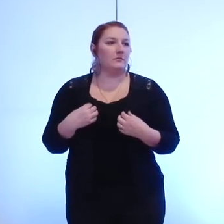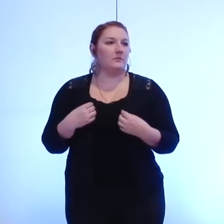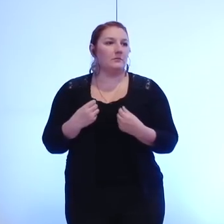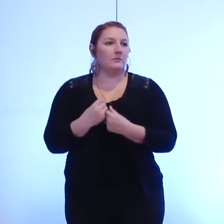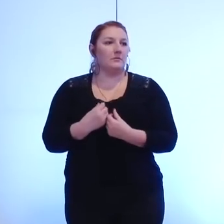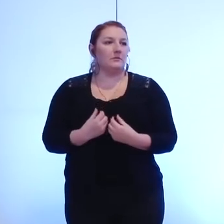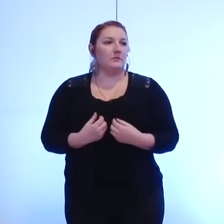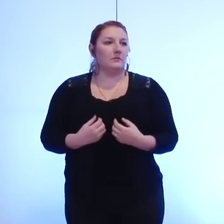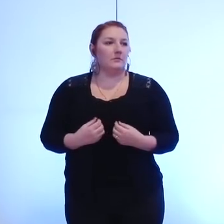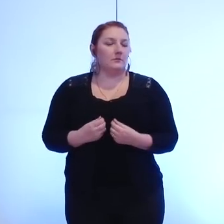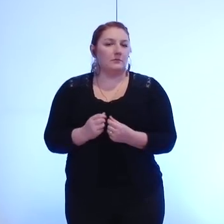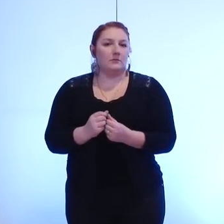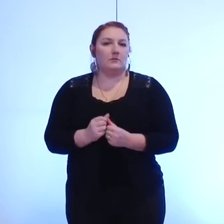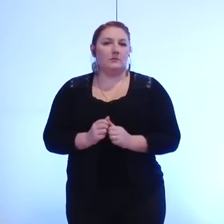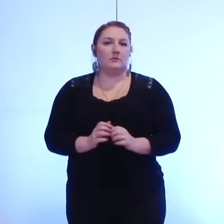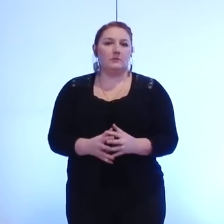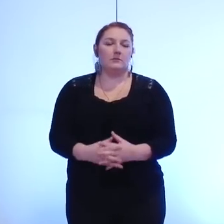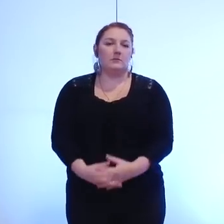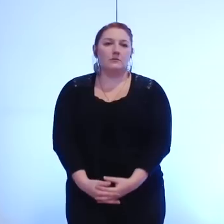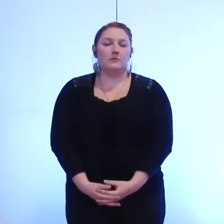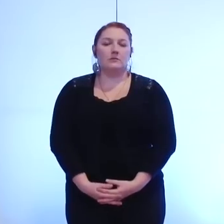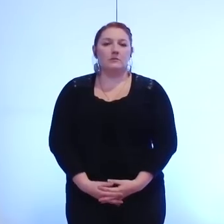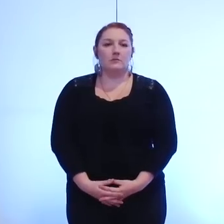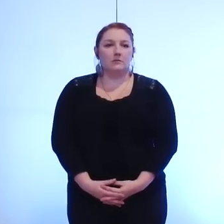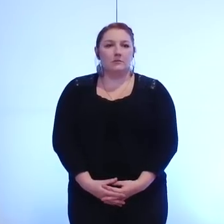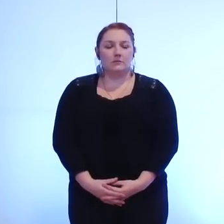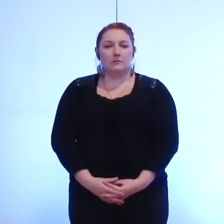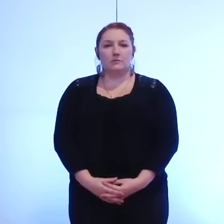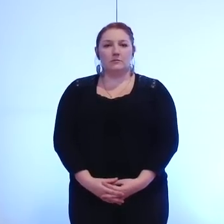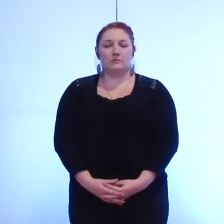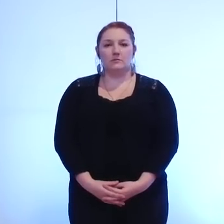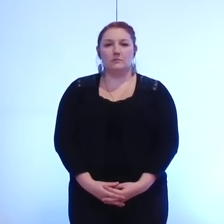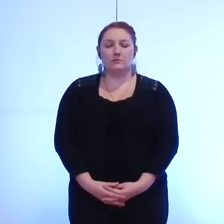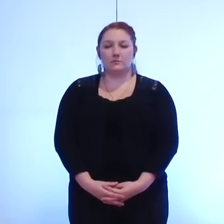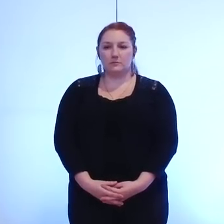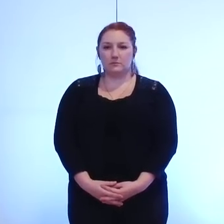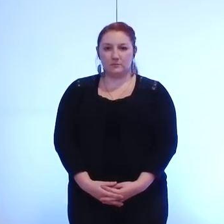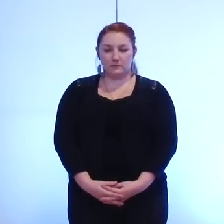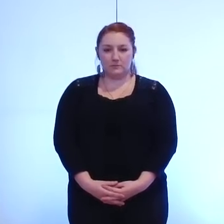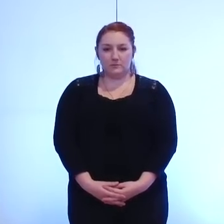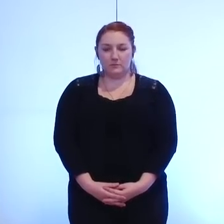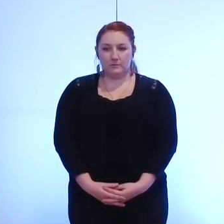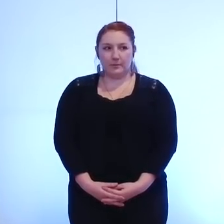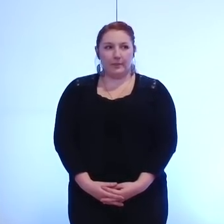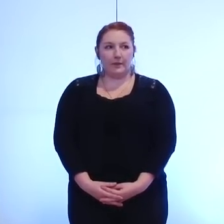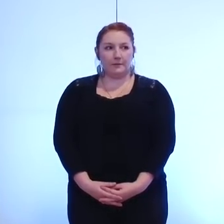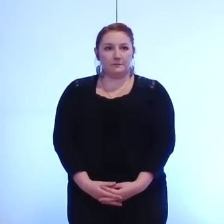Marguer Raphaël donne pouvoir à monsieur Malbet pour la soirée, Mériau Pierre, Ongabourou Yann,